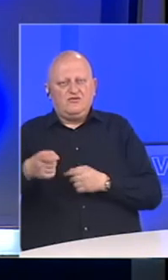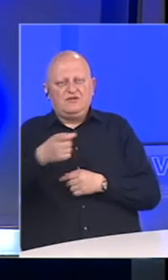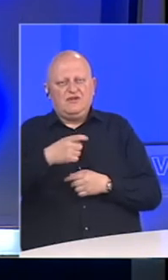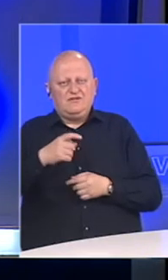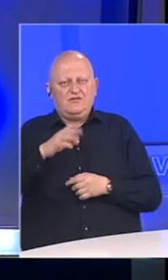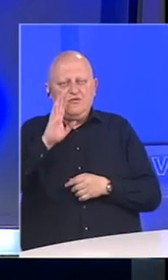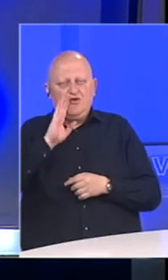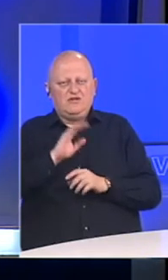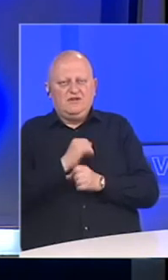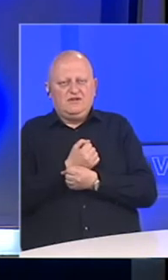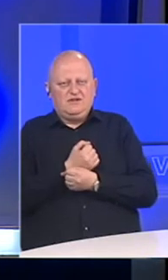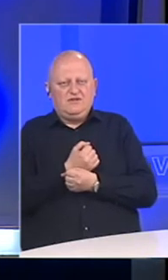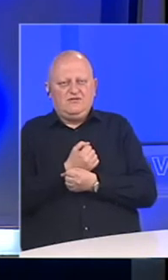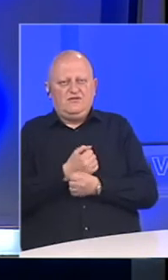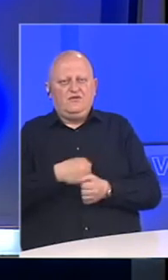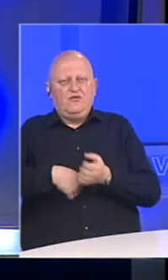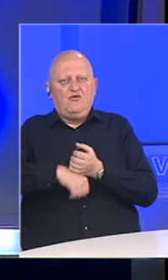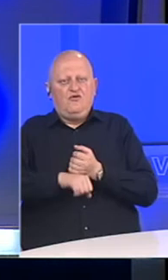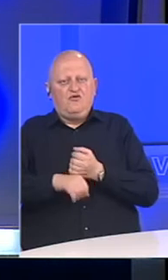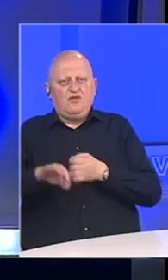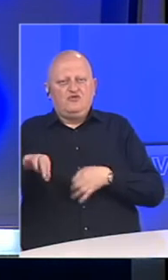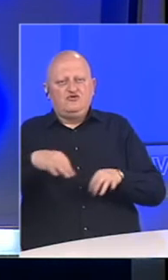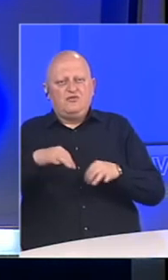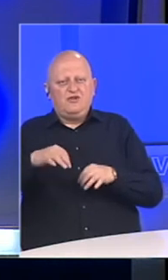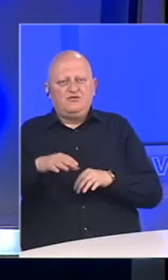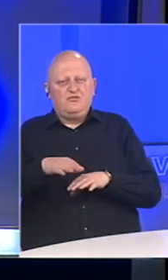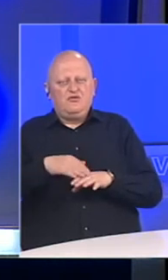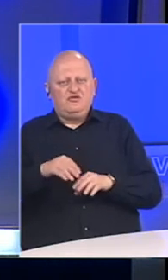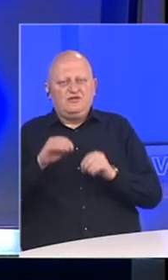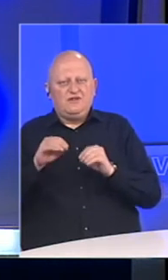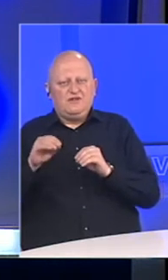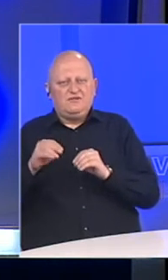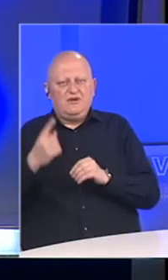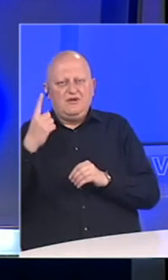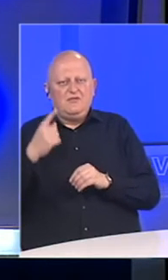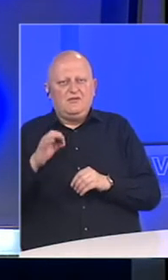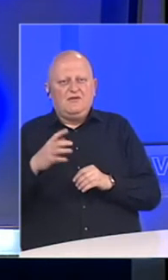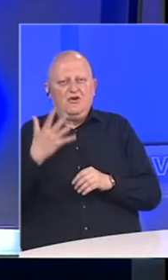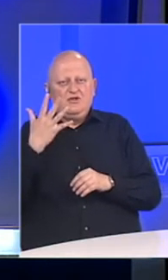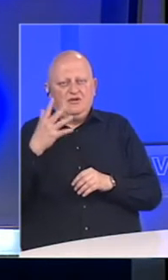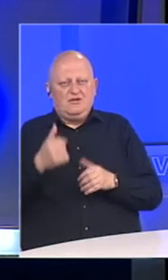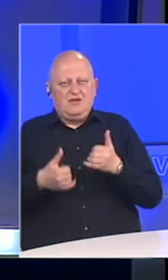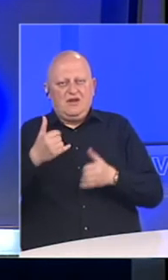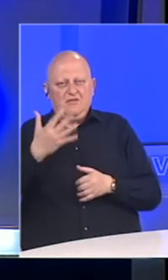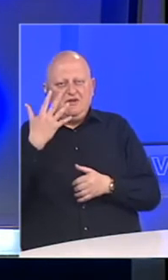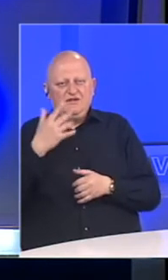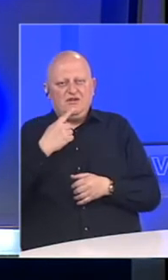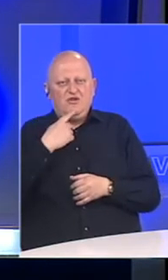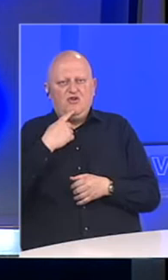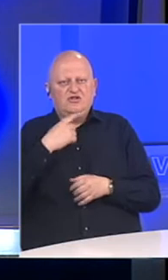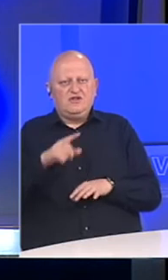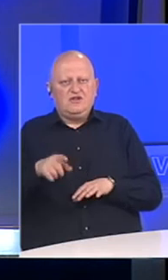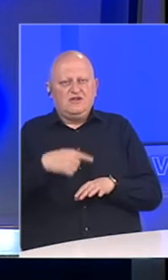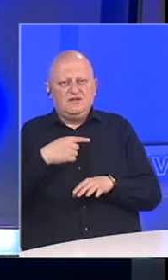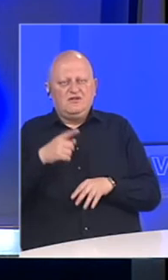Futbalskog nogometnog saveza Bosne i Hercegovine. Futbaleri u Španiji su počeli s trenizima. Prva od Liga Petice